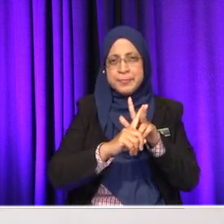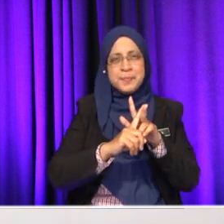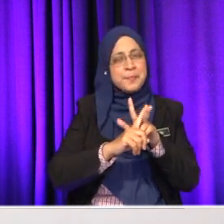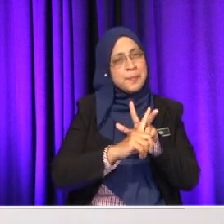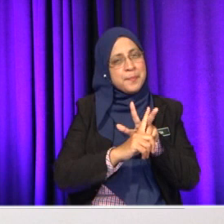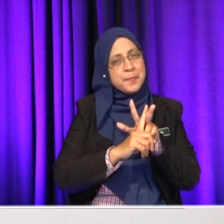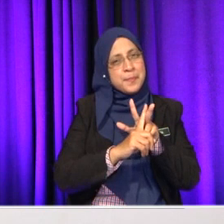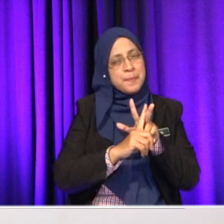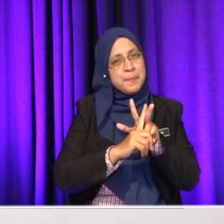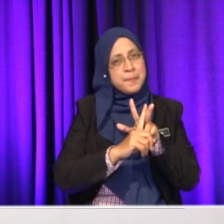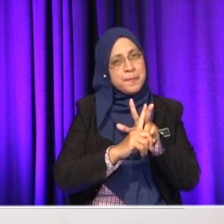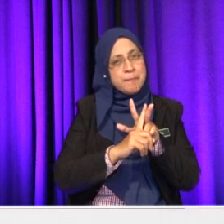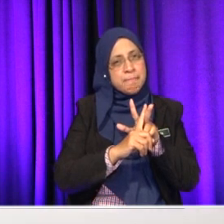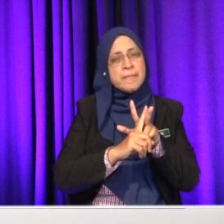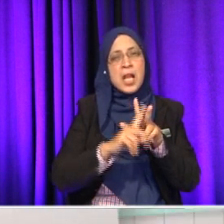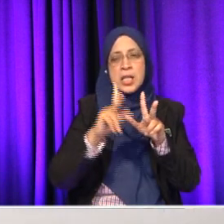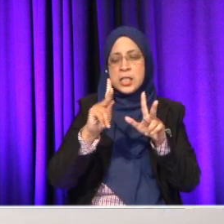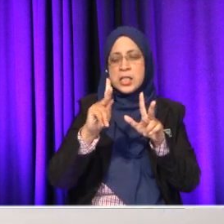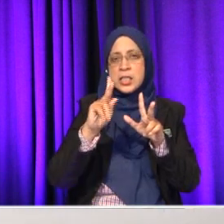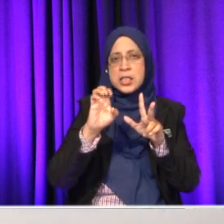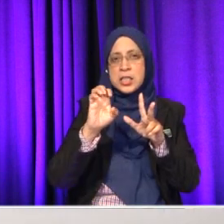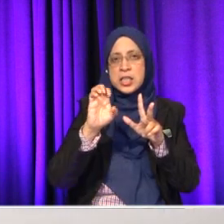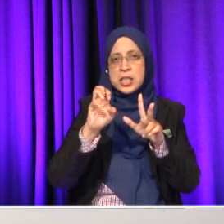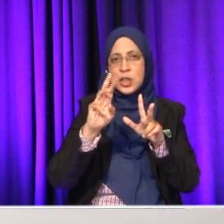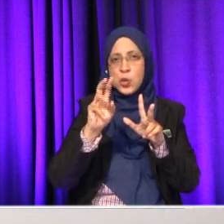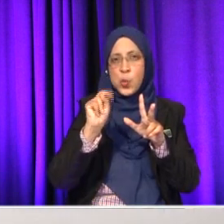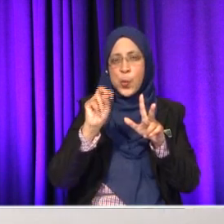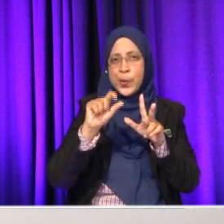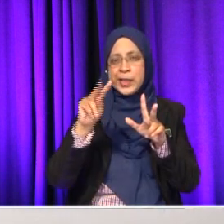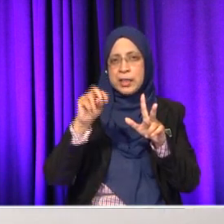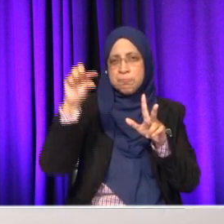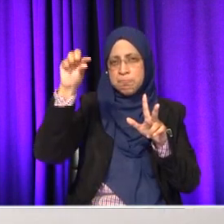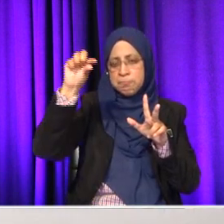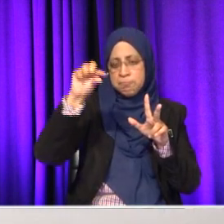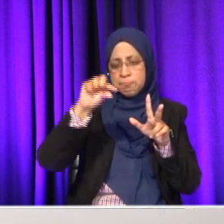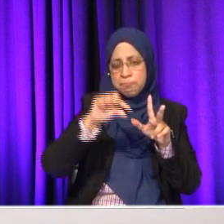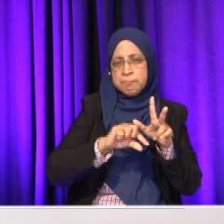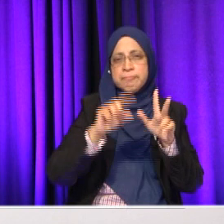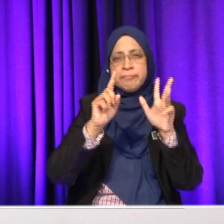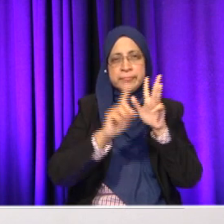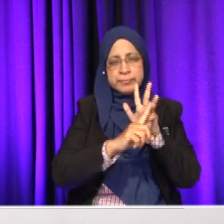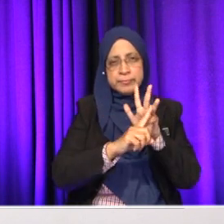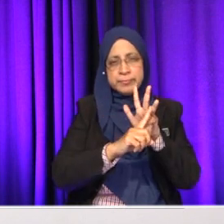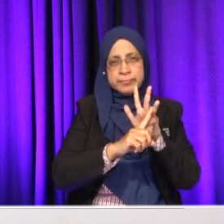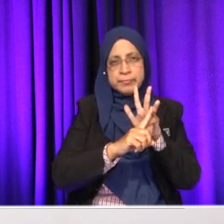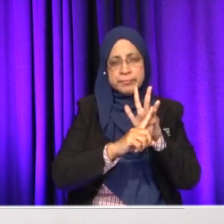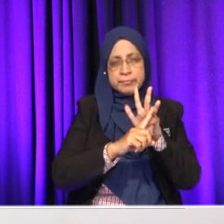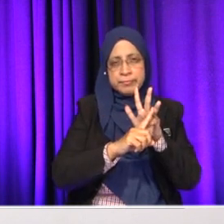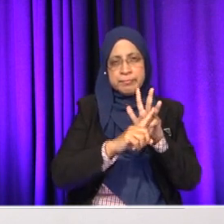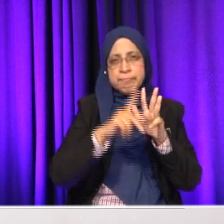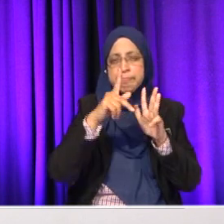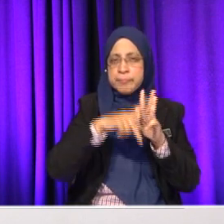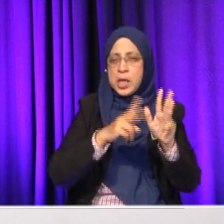Lepas itu, kecerunan. Kecerunan. Okey, betul. Pengalih